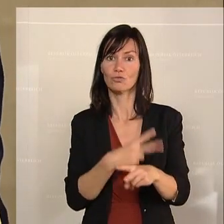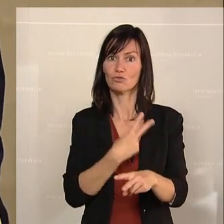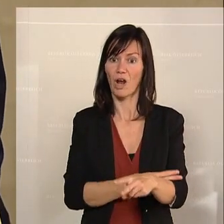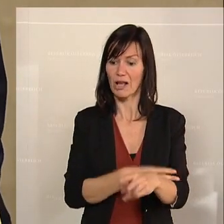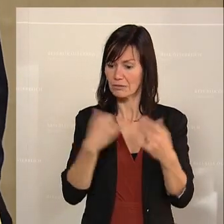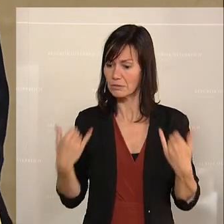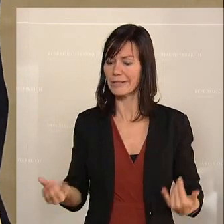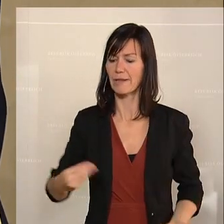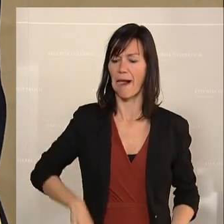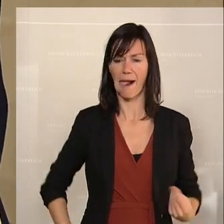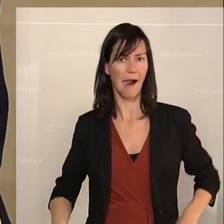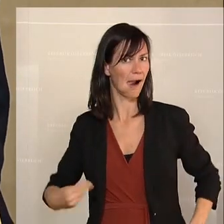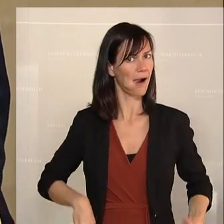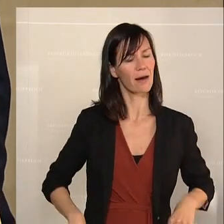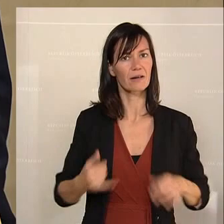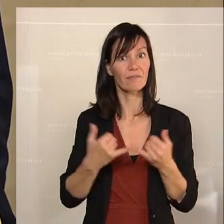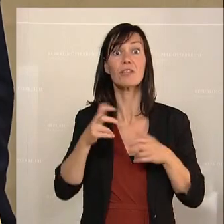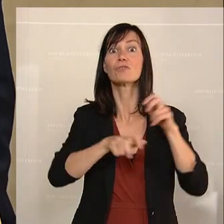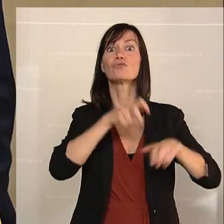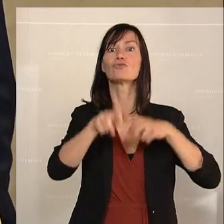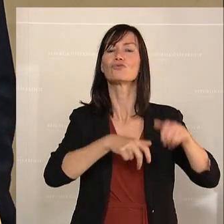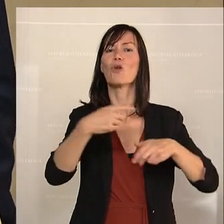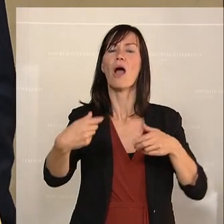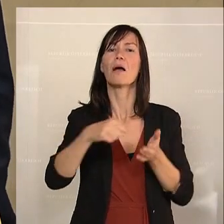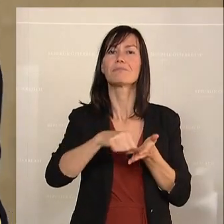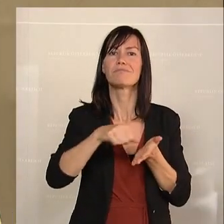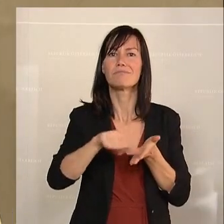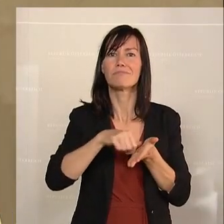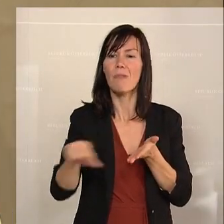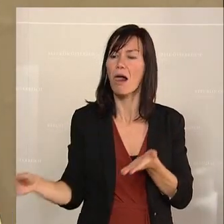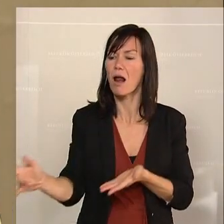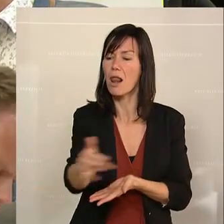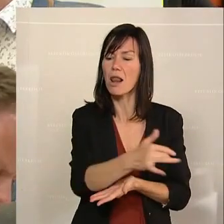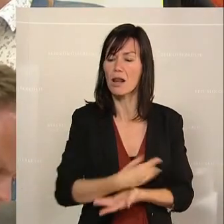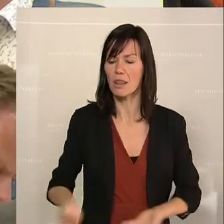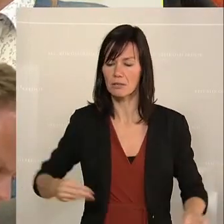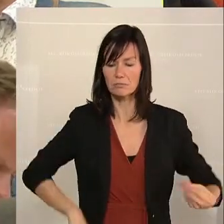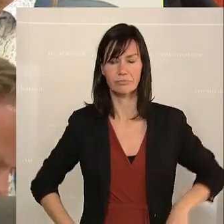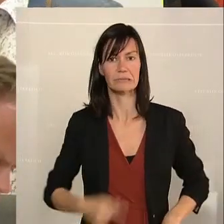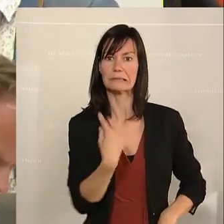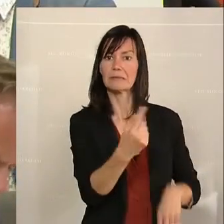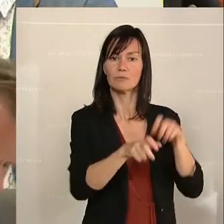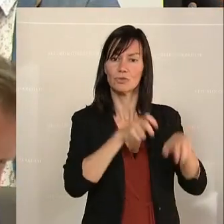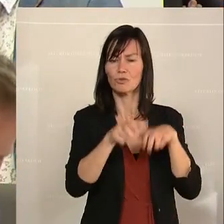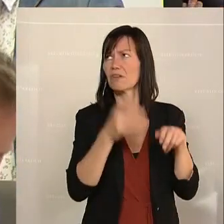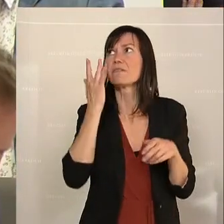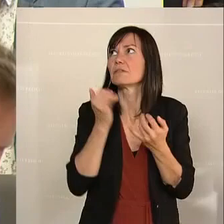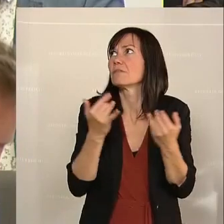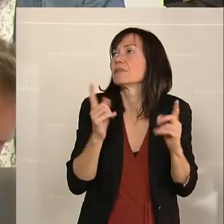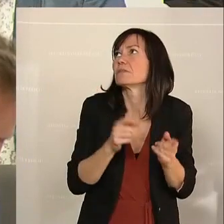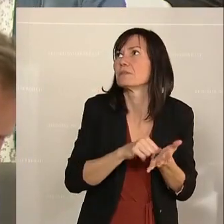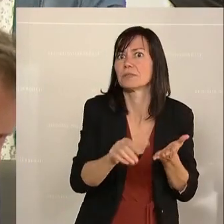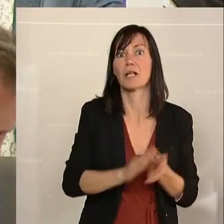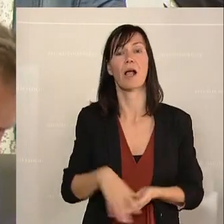Taschen voll räumt mit dem Geld der Steuerzahler, die eh mehr mehr wissen, wie sie tun sollen. Schändlich ist, dass es eine OMV gibt, die zwar auf einer